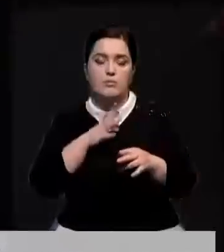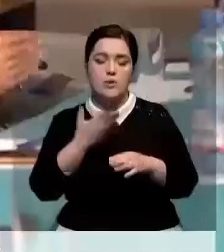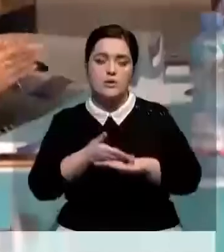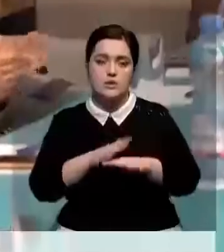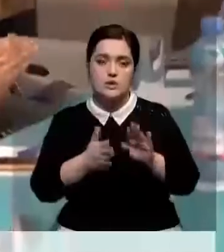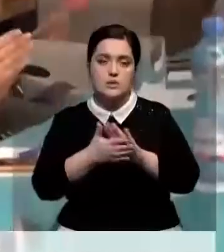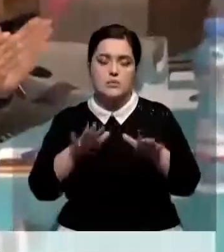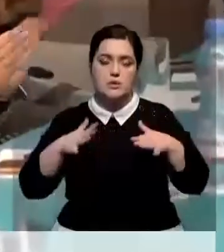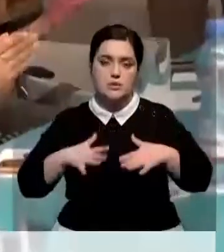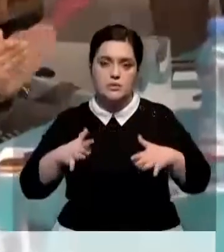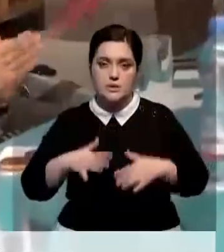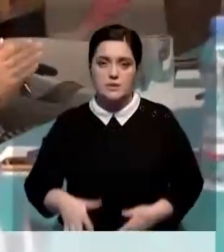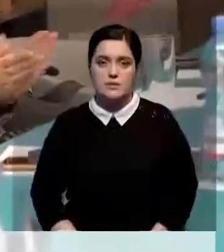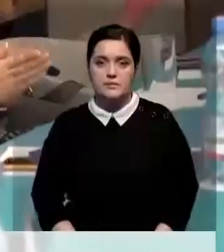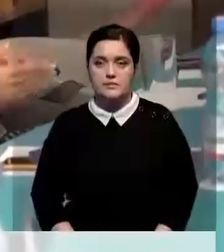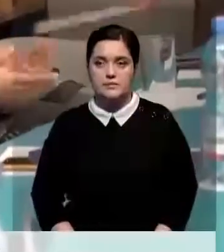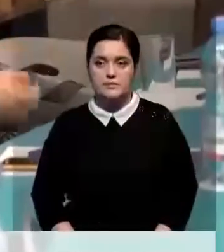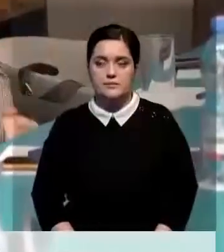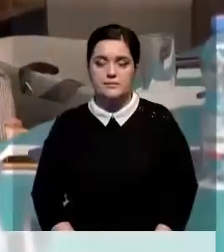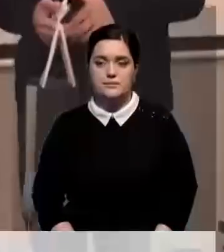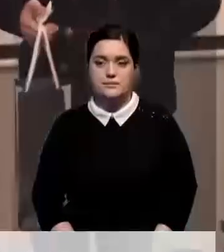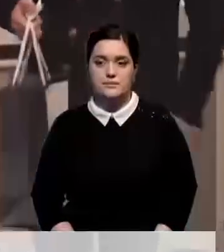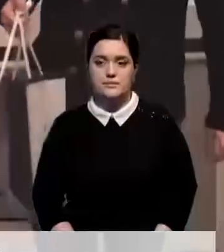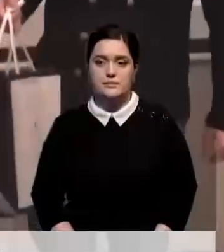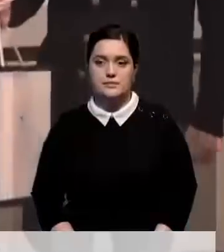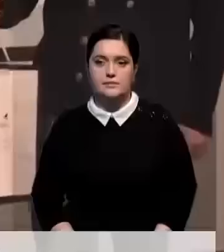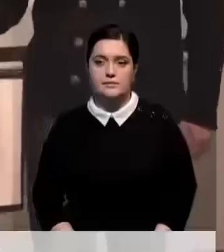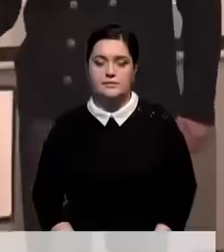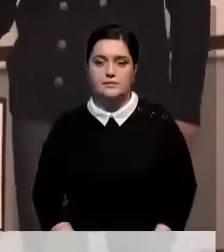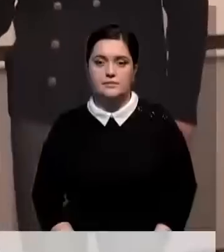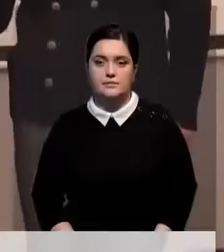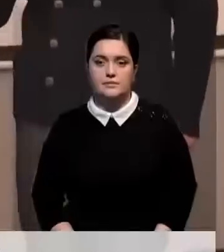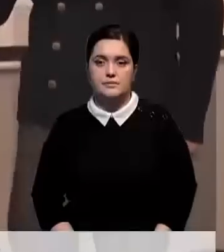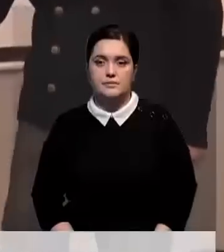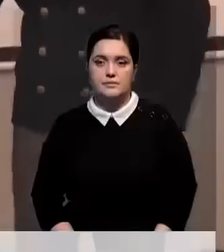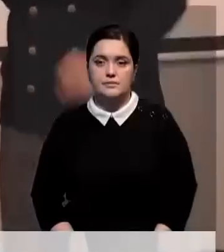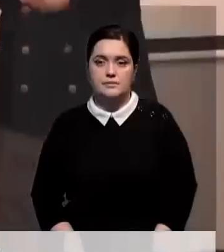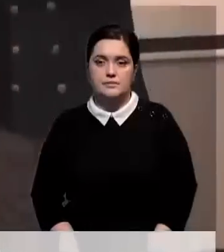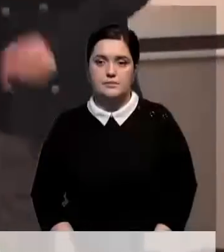ситуации в Грузии. Юлия Тужилкина, Шалва, Сурмилашвили, Хабар-24, Грузия, Тбилиси.